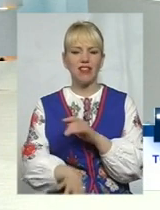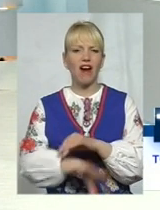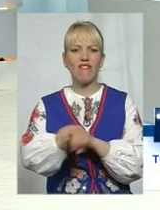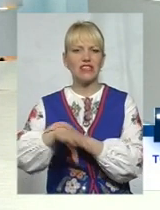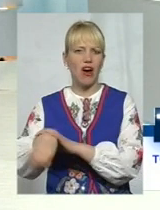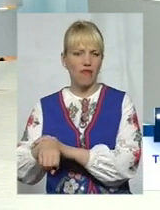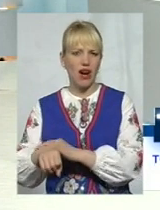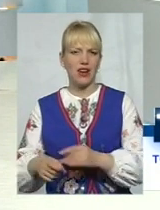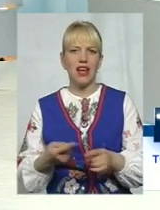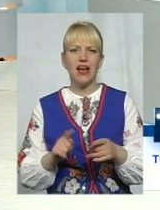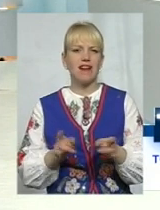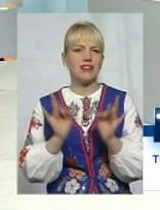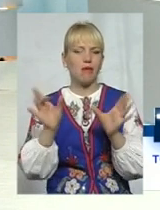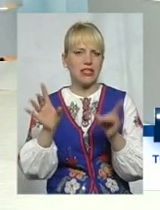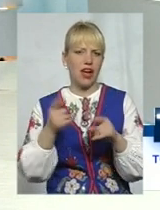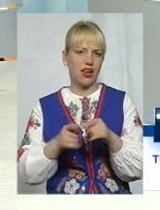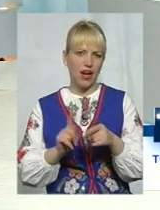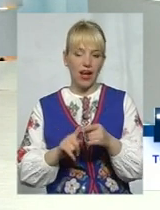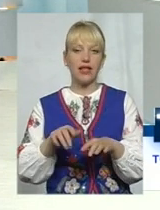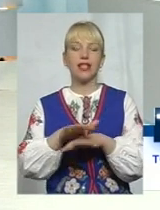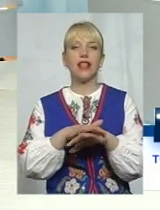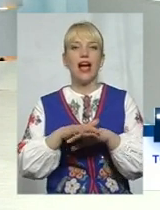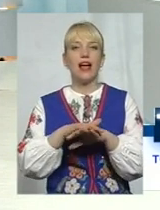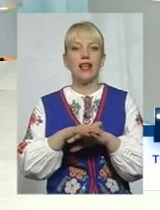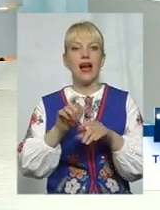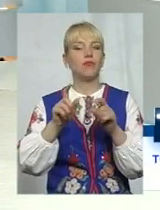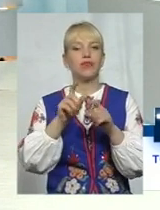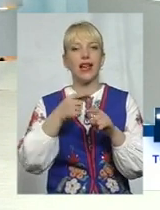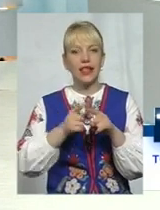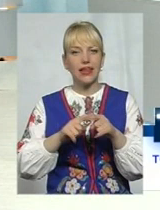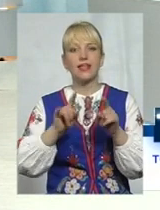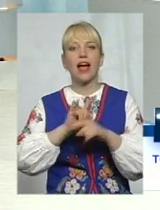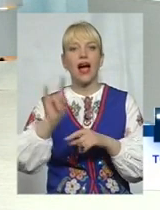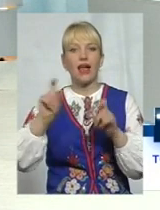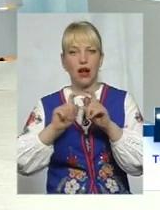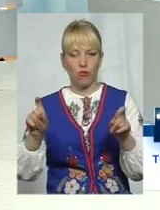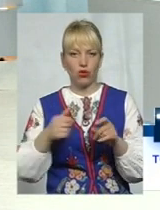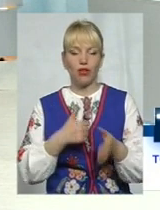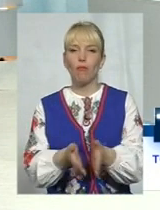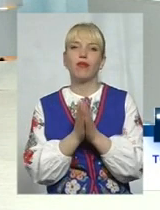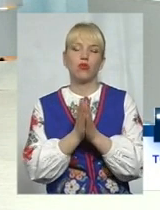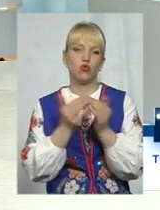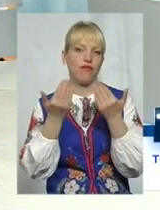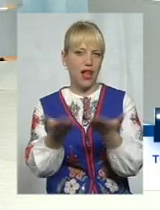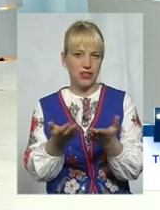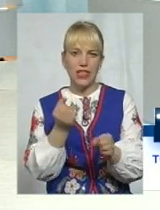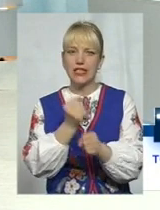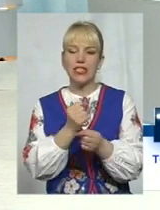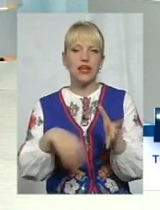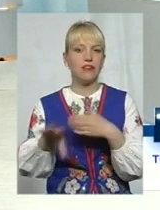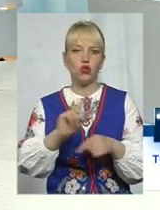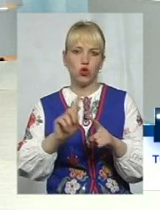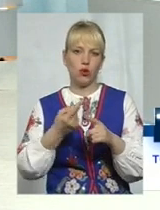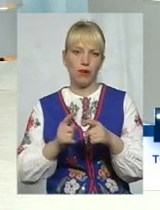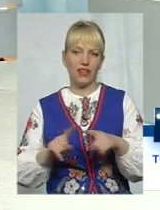розбазарили цей аеропорт. Прошу вас просто сердечно, наверное, всі люди просять, зробіть все, щоб восстановити